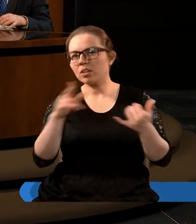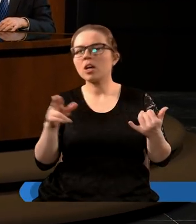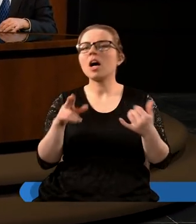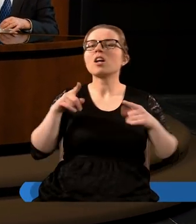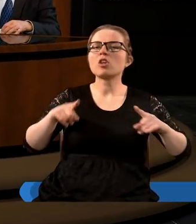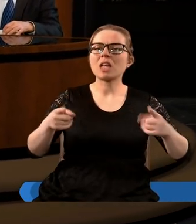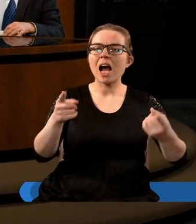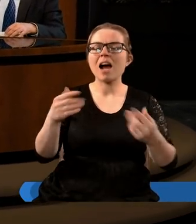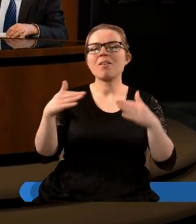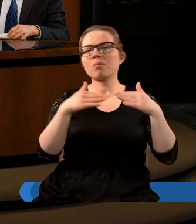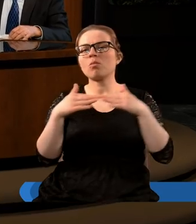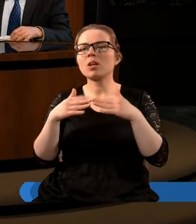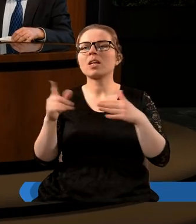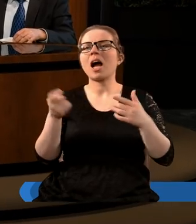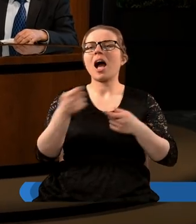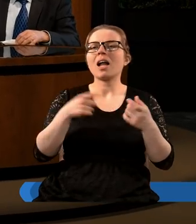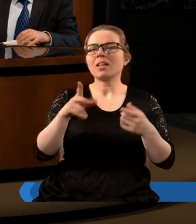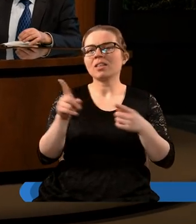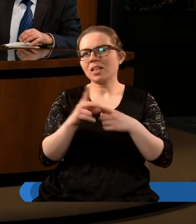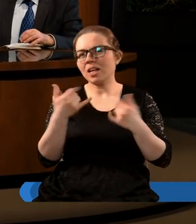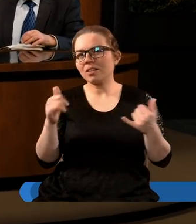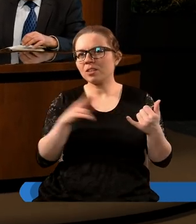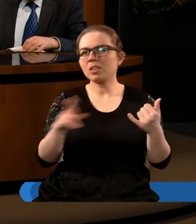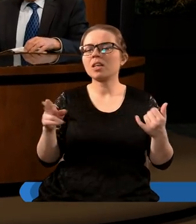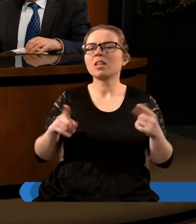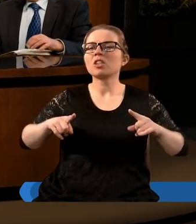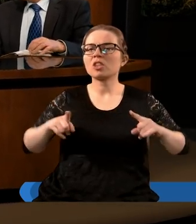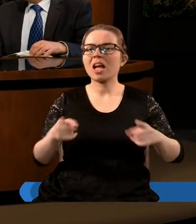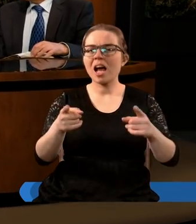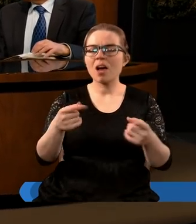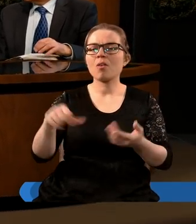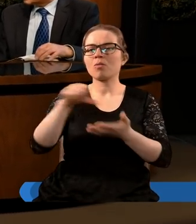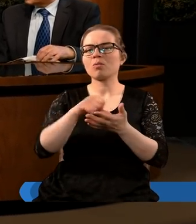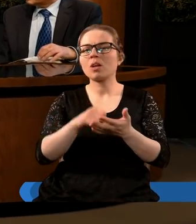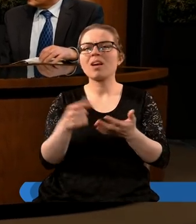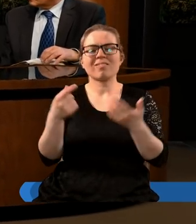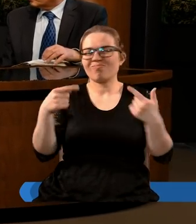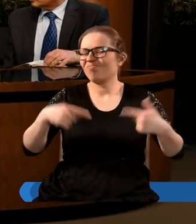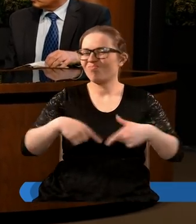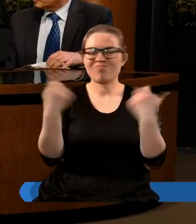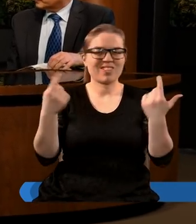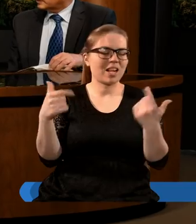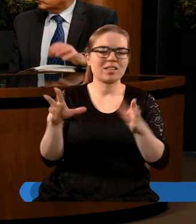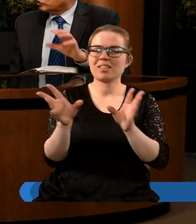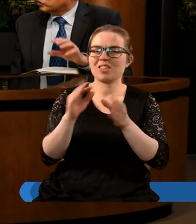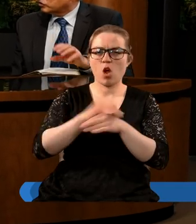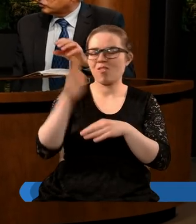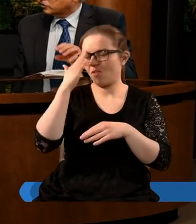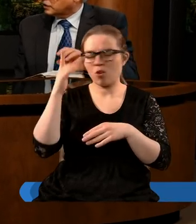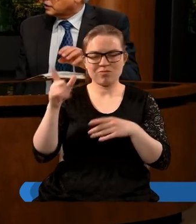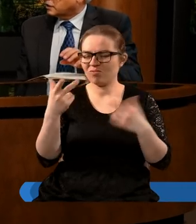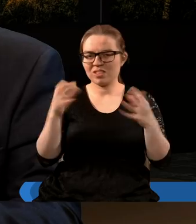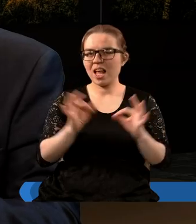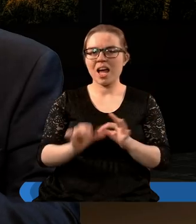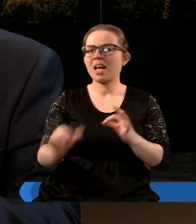działa w sposób... finansami, handlem. No tak. Działa w sposób sprzeczny z wolą bożą, prawda? I to jest